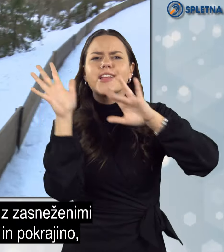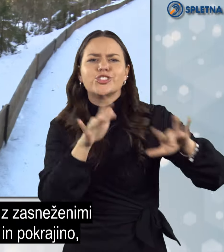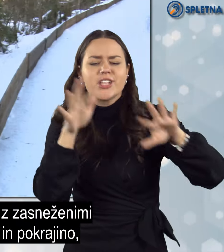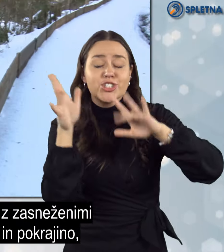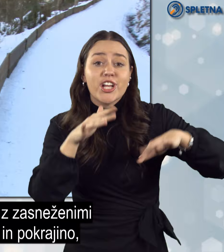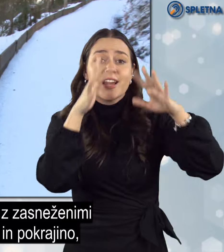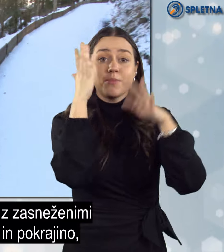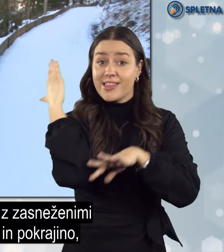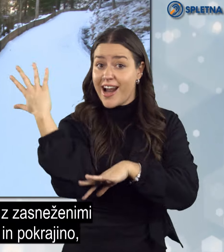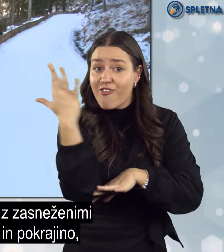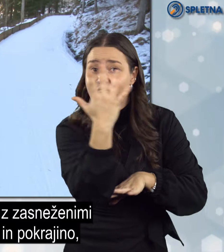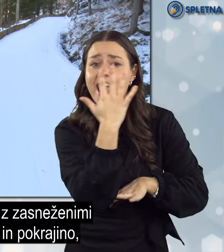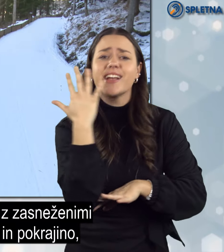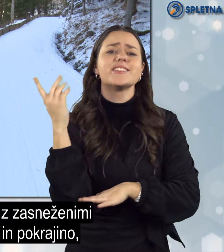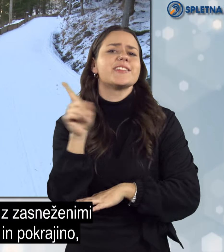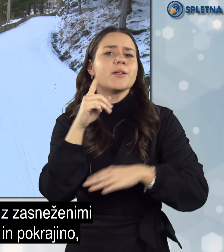pokrajino,